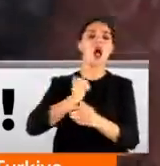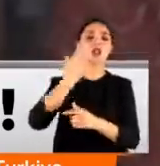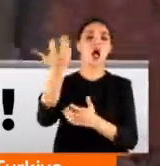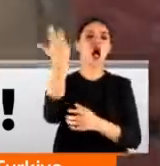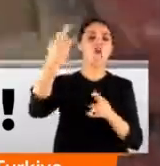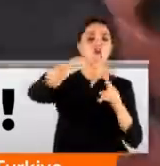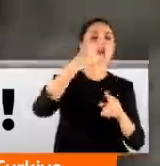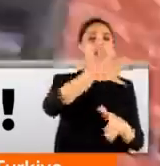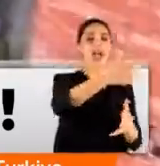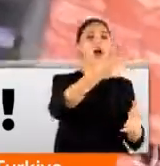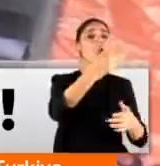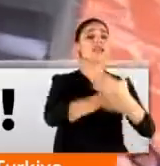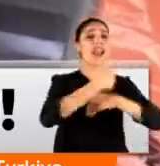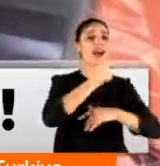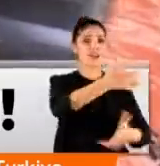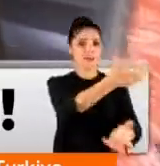adamı gözaltına almak istedi.